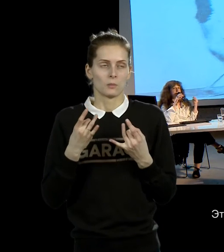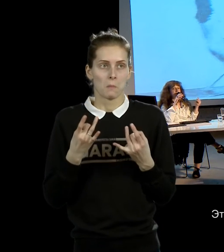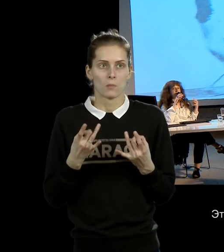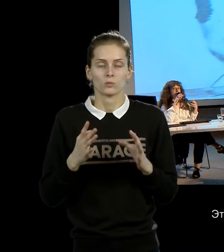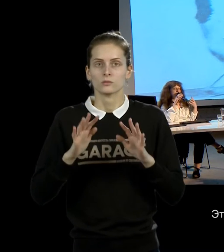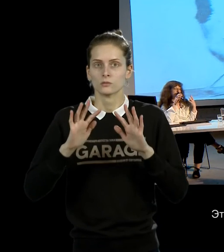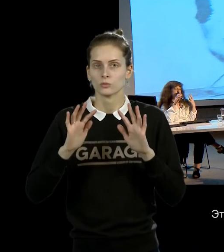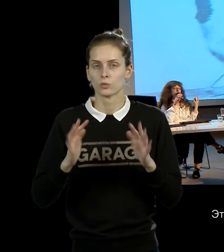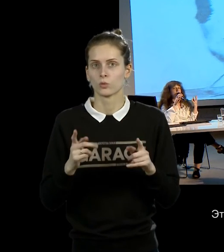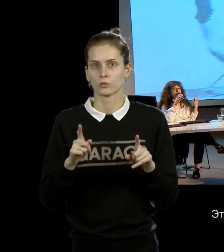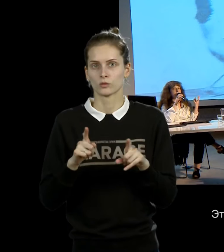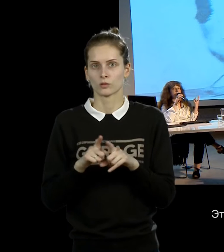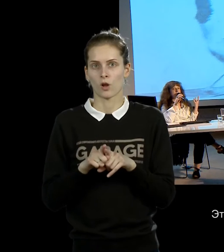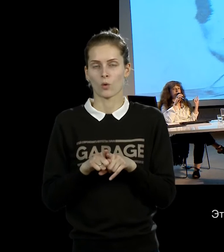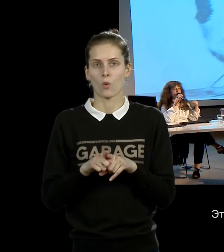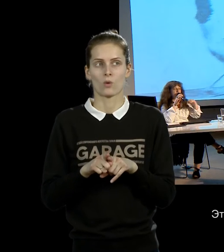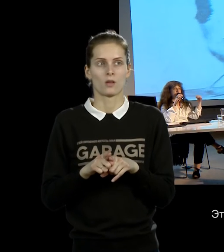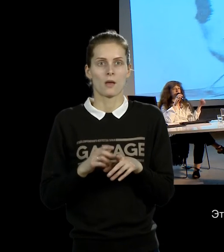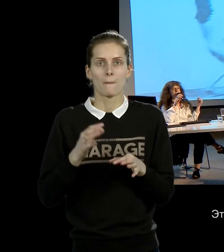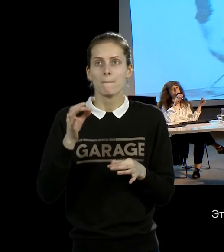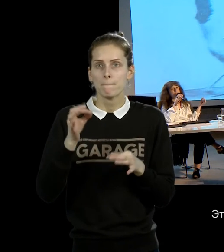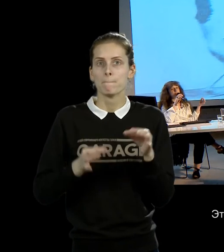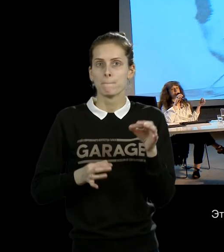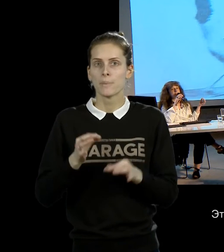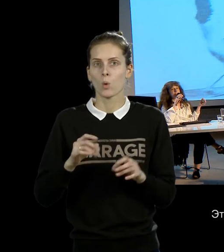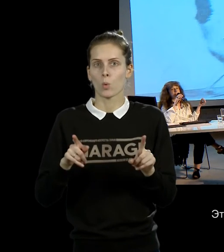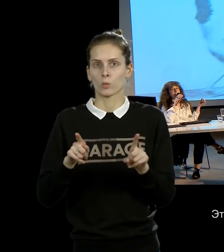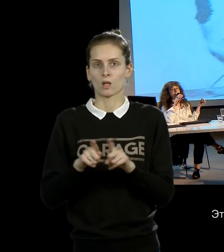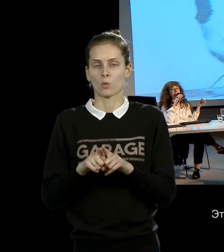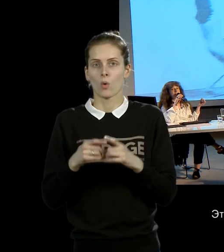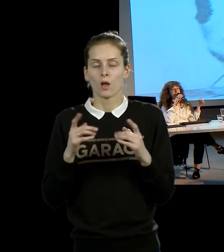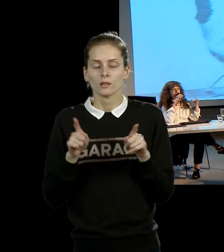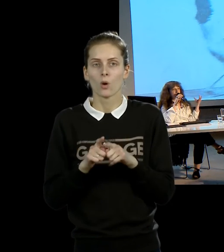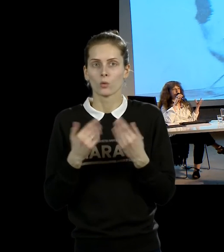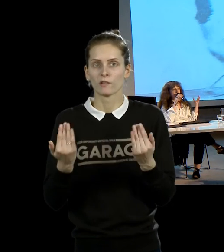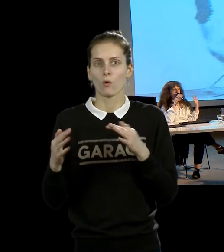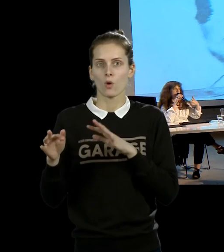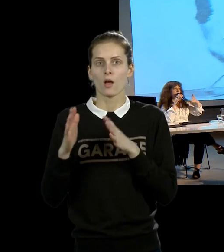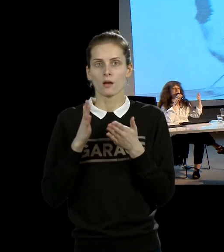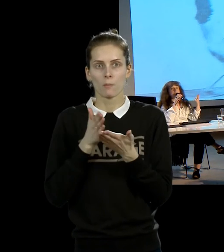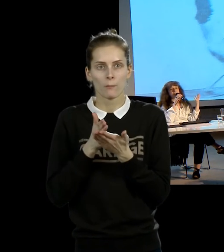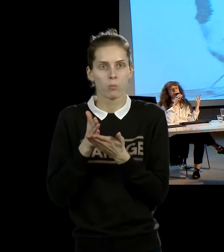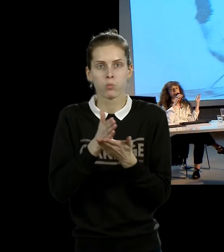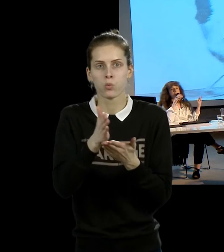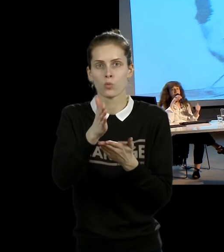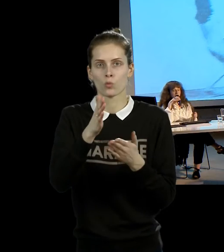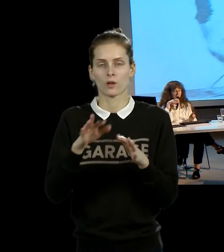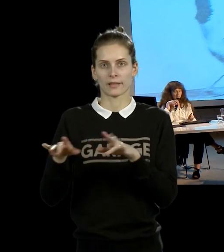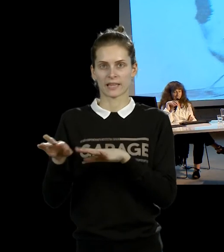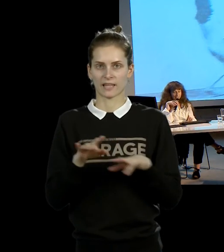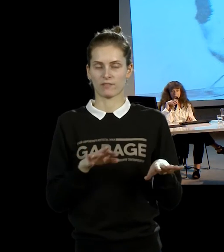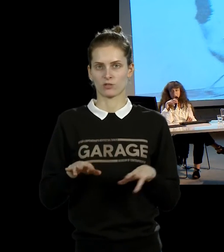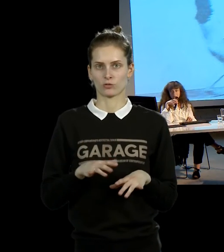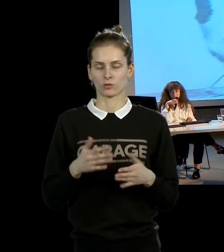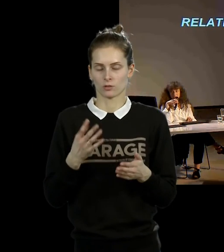надчеловеческого природного масштаба, потому что таковы траектории их движений. Это абсолютная физика пространства.